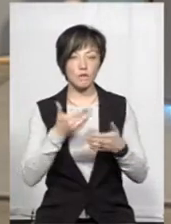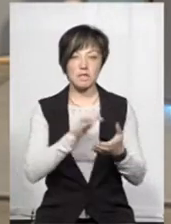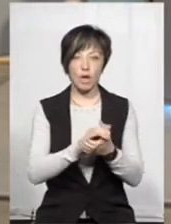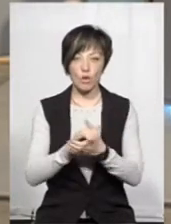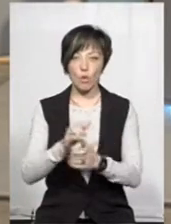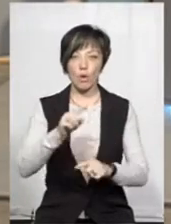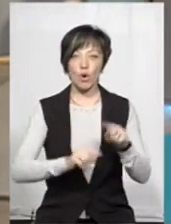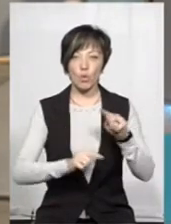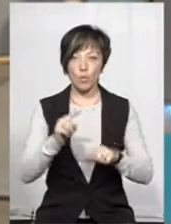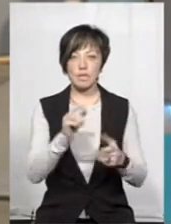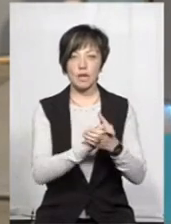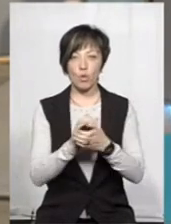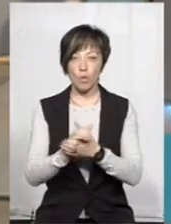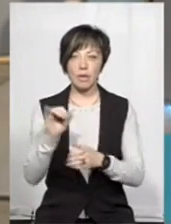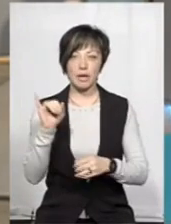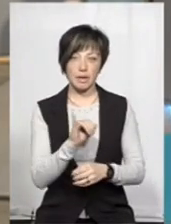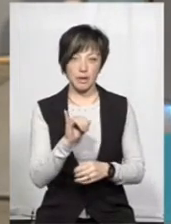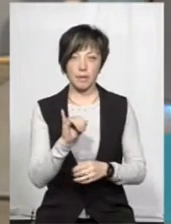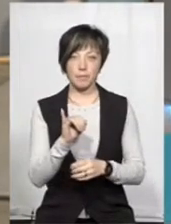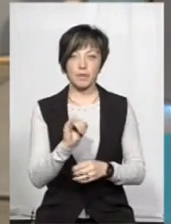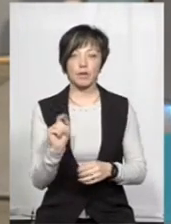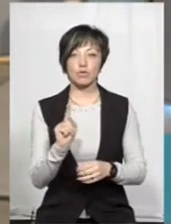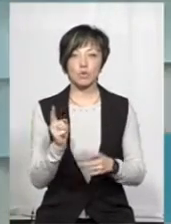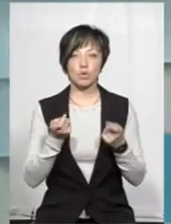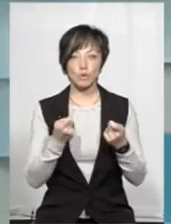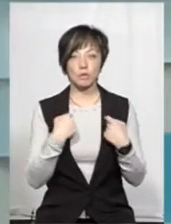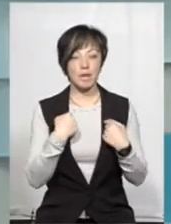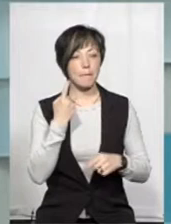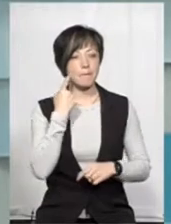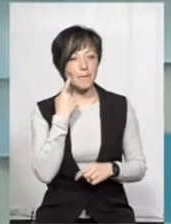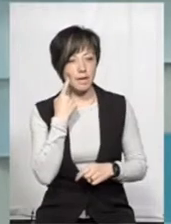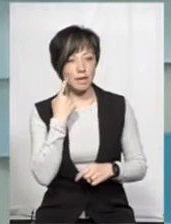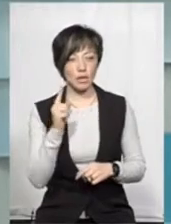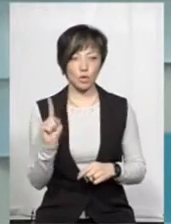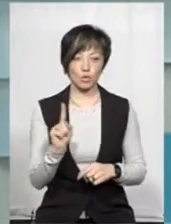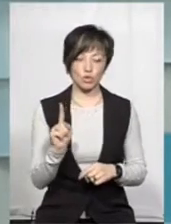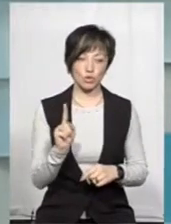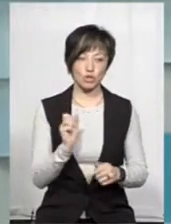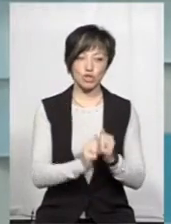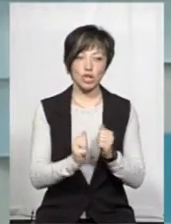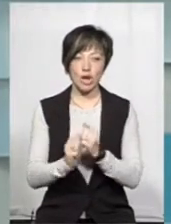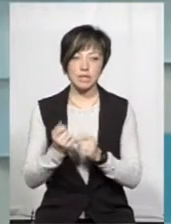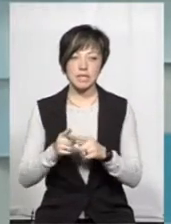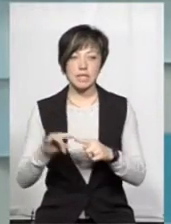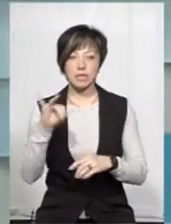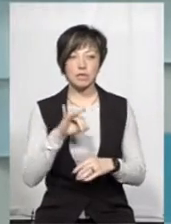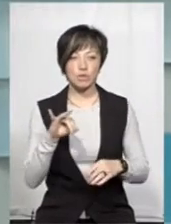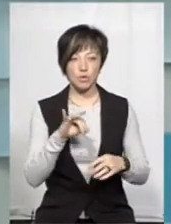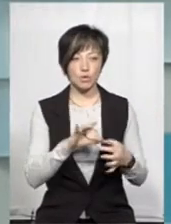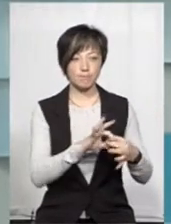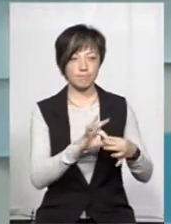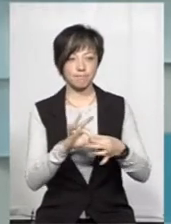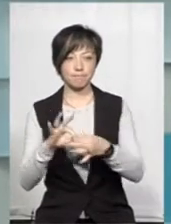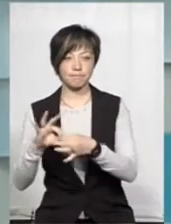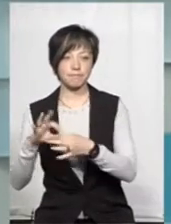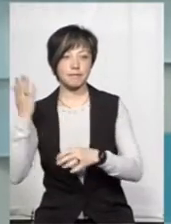знайомих, від родичів, знайомих-знайомих. І що трошки мені прикро, що дуже часто ці історії ще тягнуться з